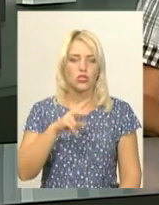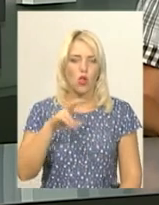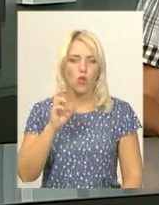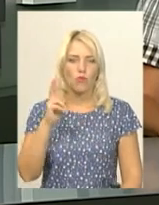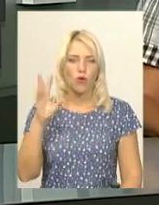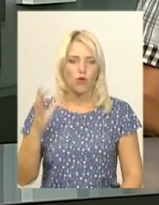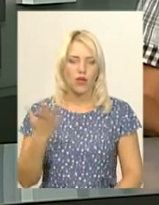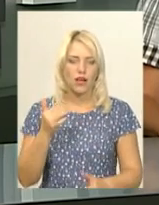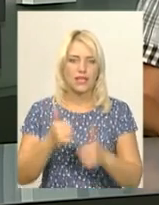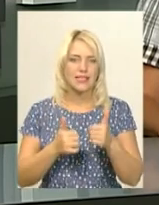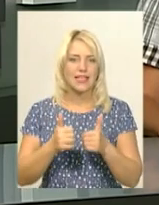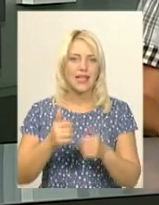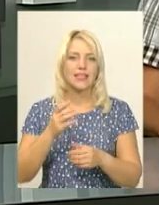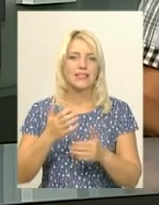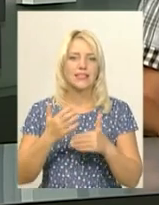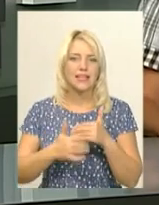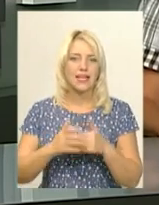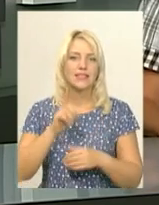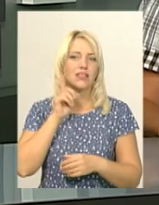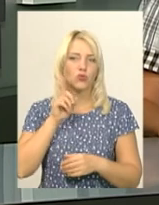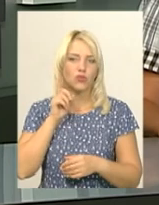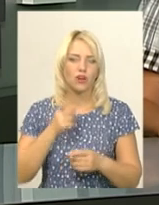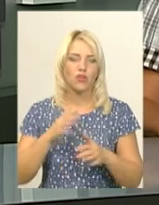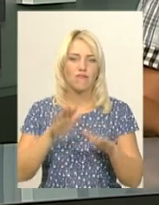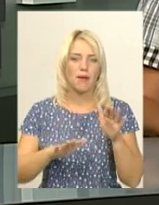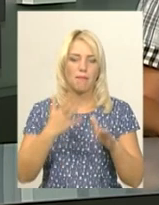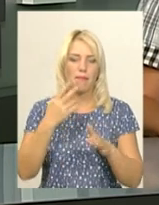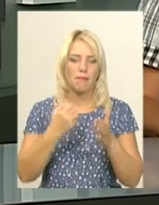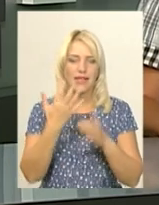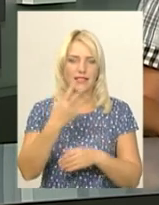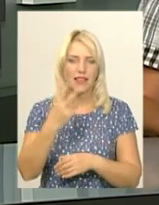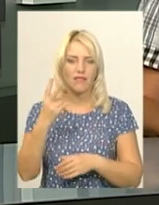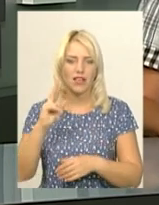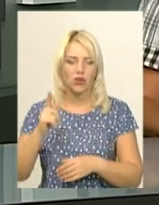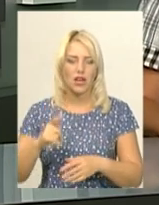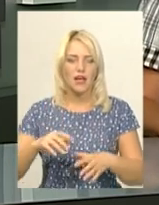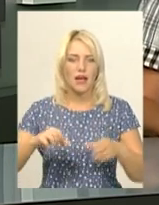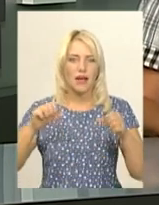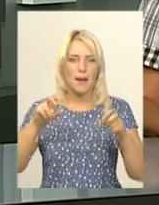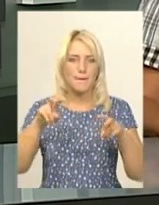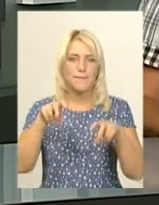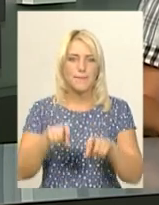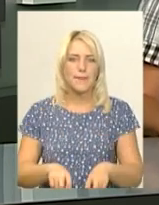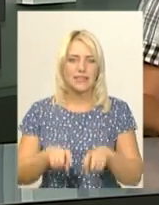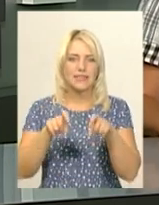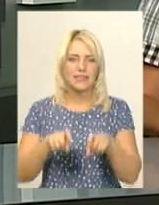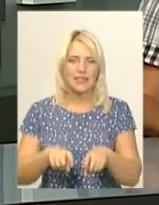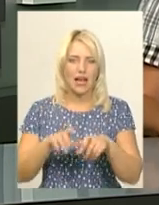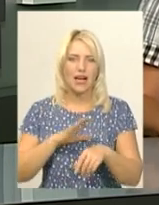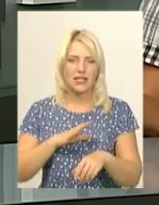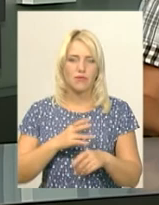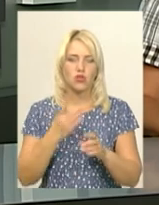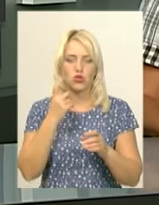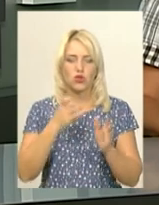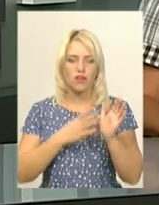яка змагалася серед юніорок в вазі до 52 кілограмів. Її результат у присіданні – 190 кілограмів, у жимі